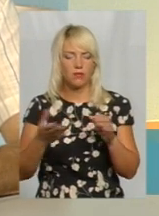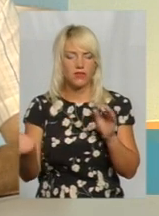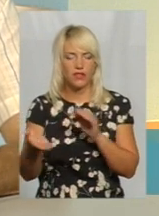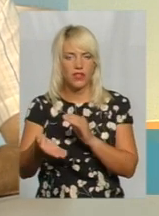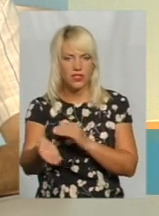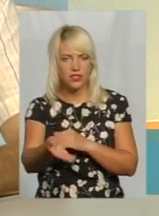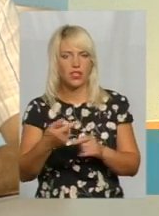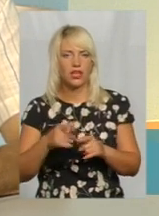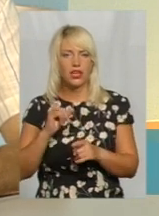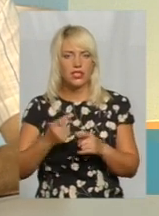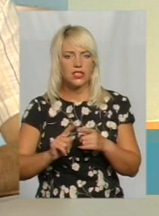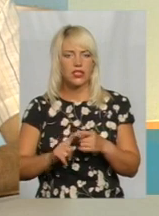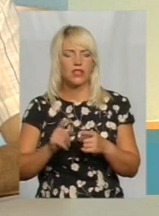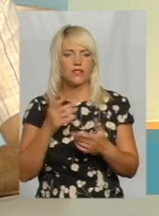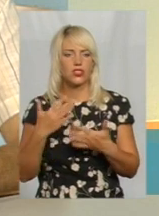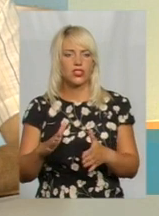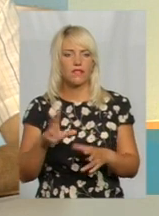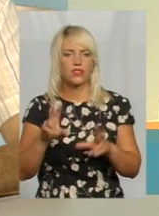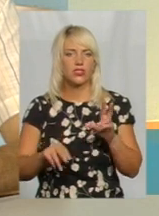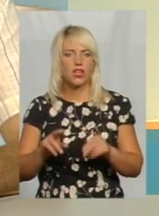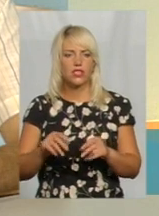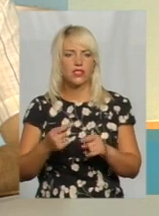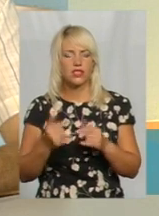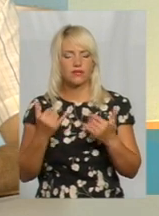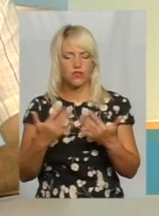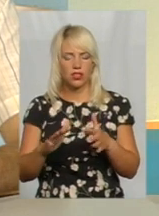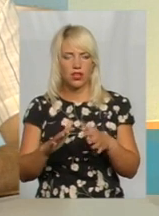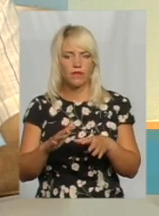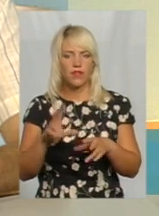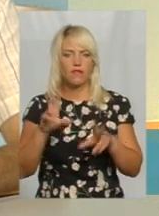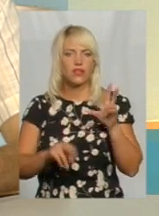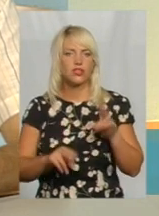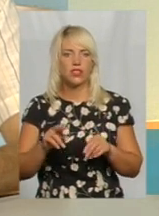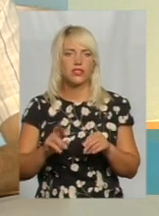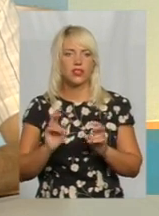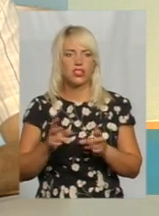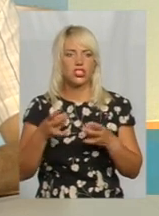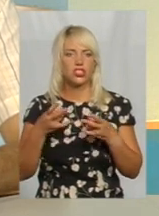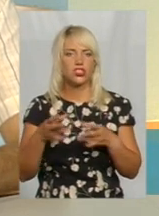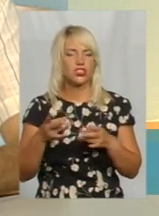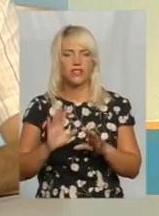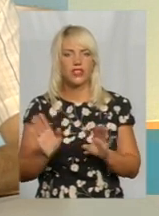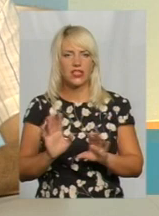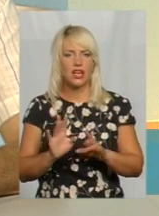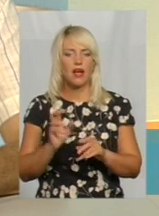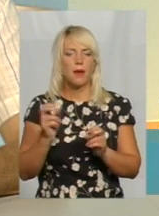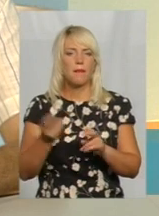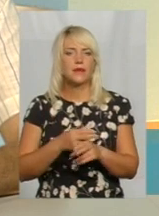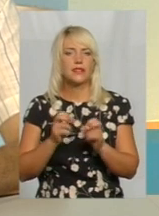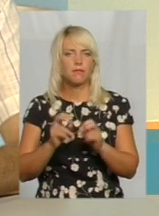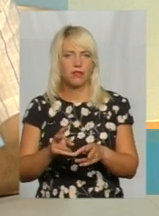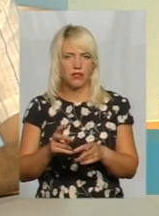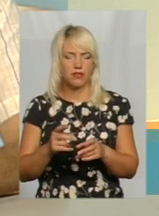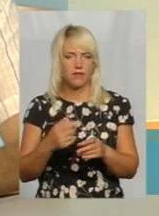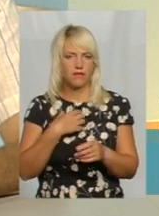зараз, будемо рахувати, вони вже не то, що шкідливі. Це вже небезпека зараз для